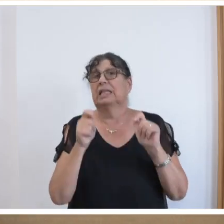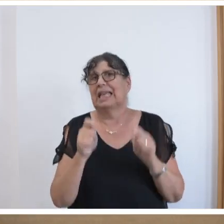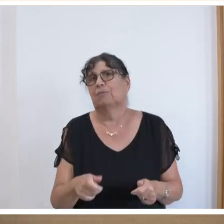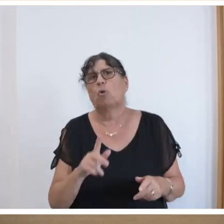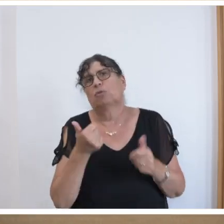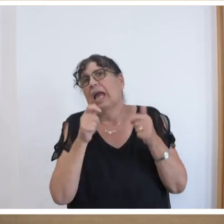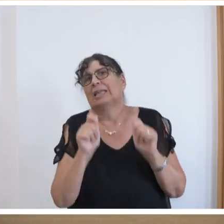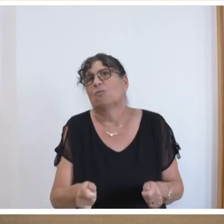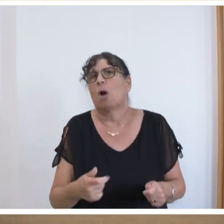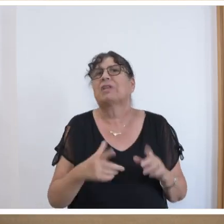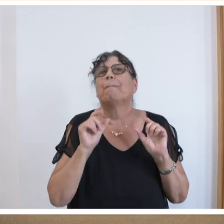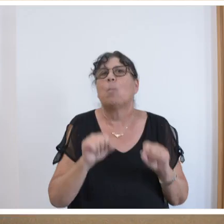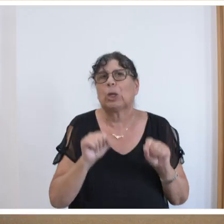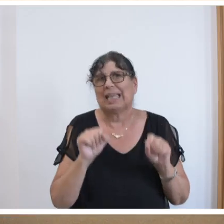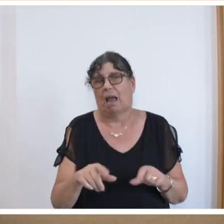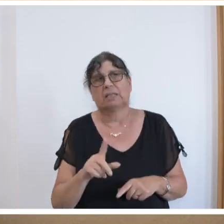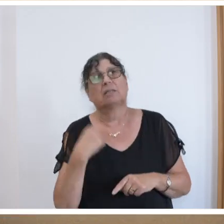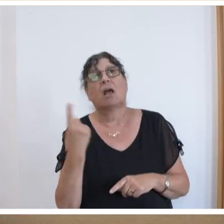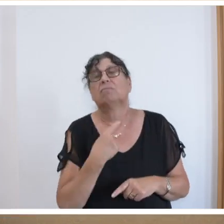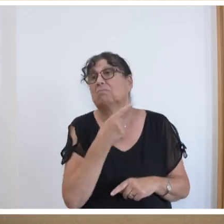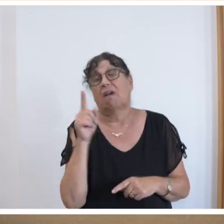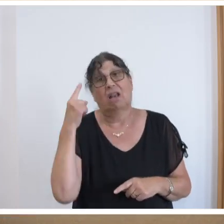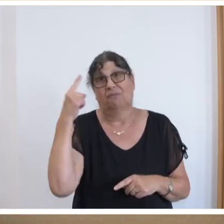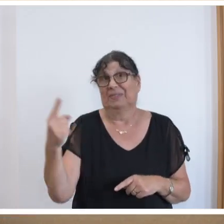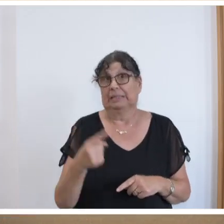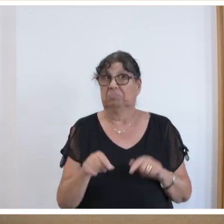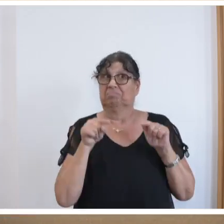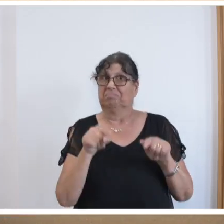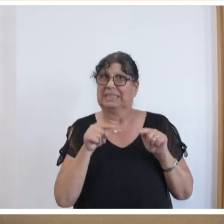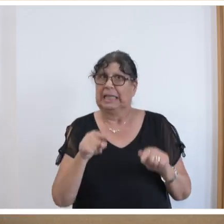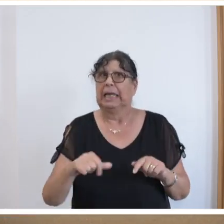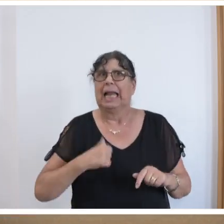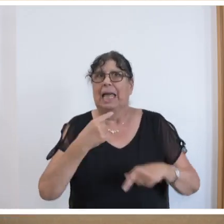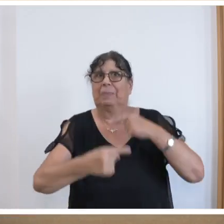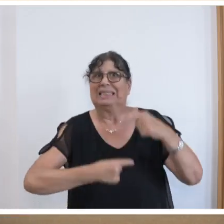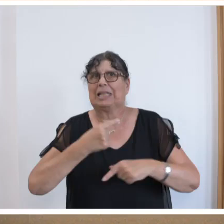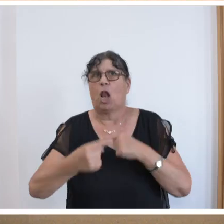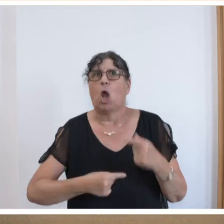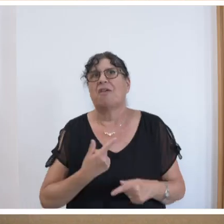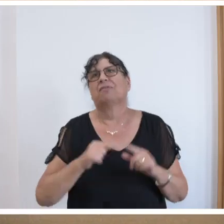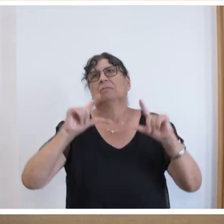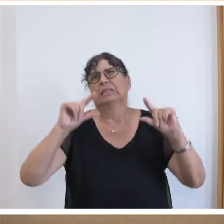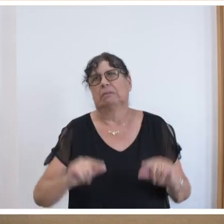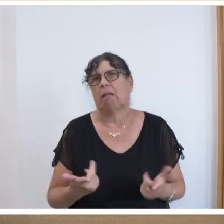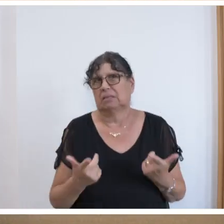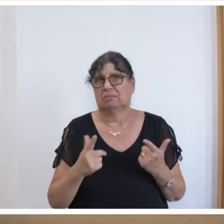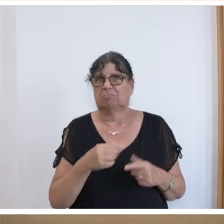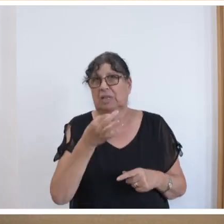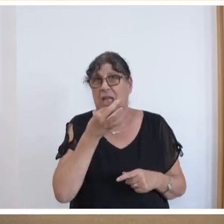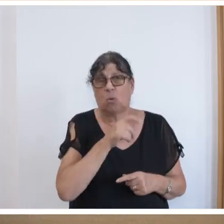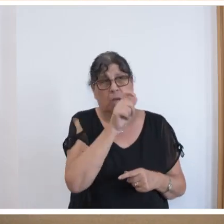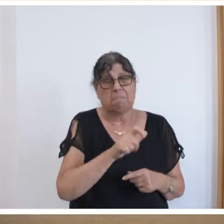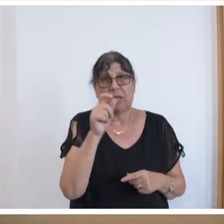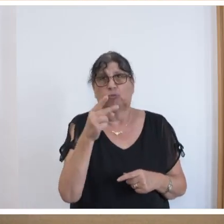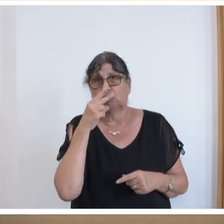Entwurf der Möglichkeiten. Wir alle wissen, dass gradlinige Lebensläufe selten geworden sind. Junge Menschen schauen nach links und